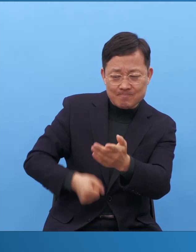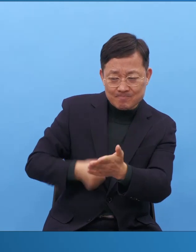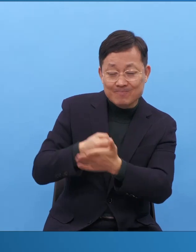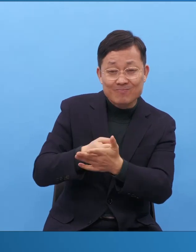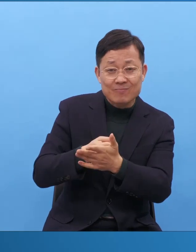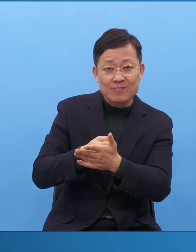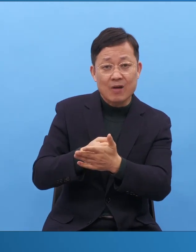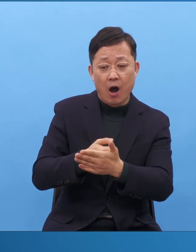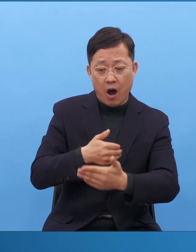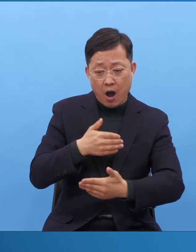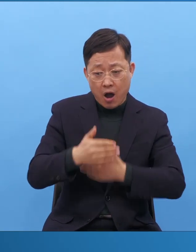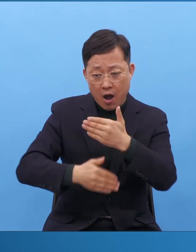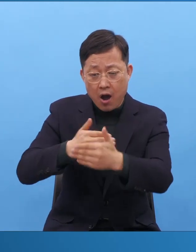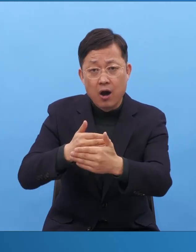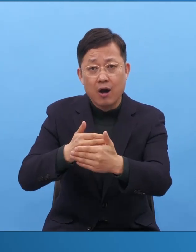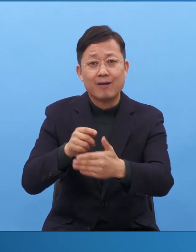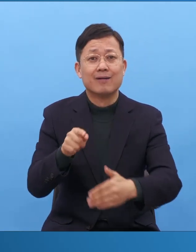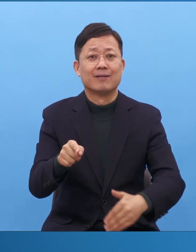이것을 딱 붙잡으셔야 됩니다.